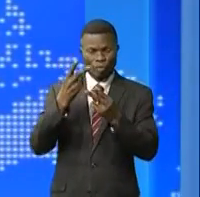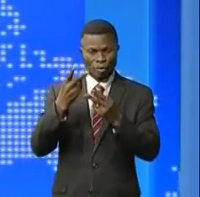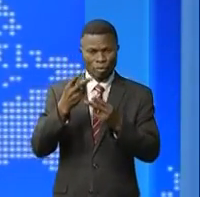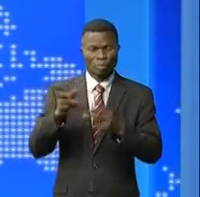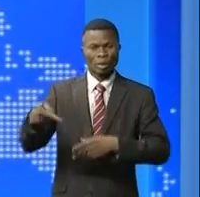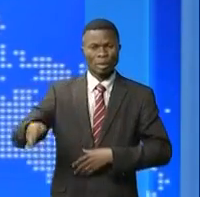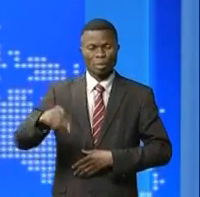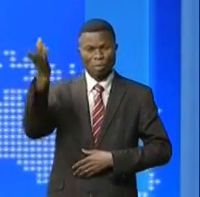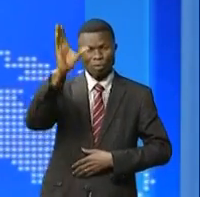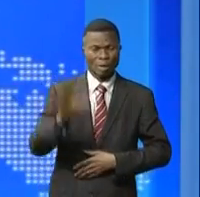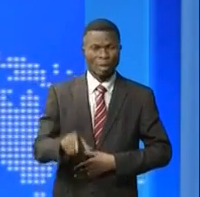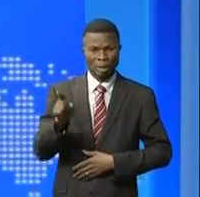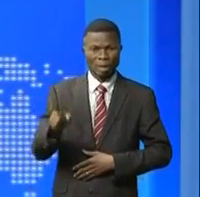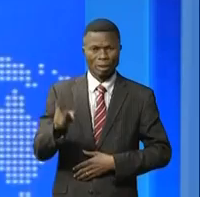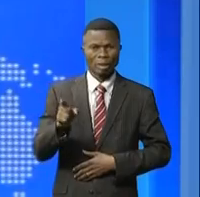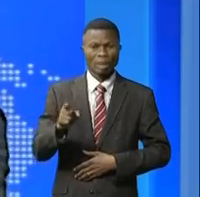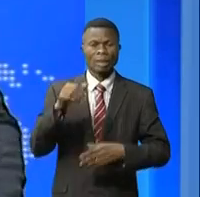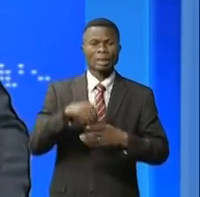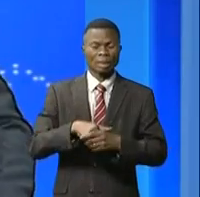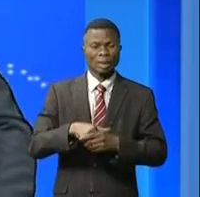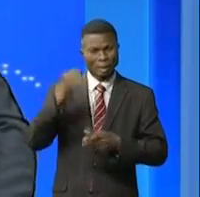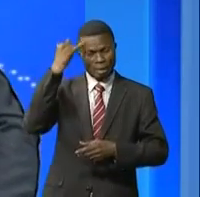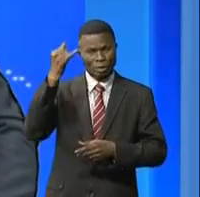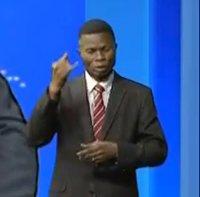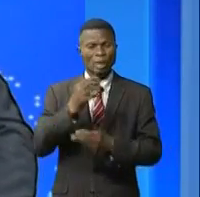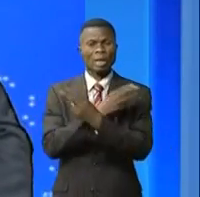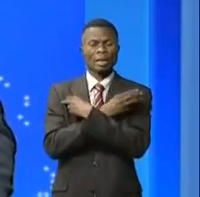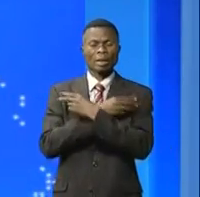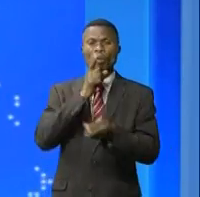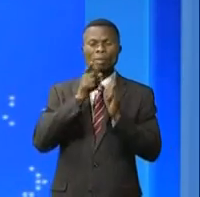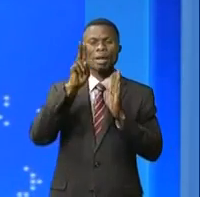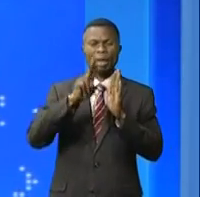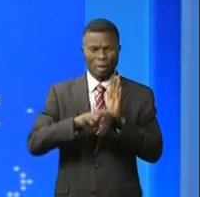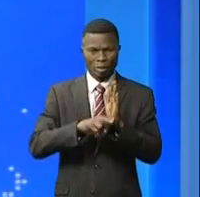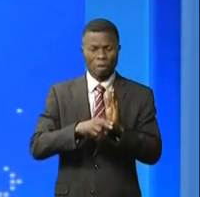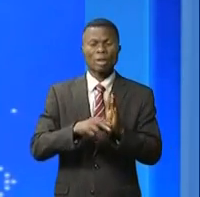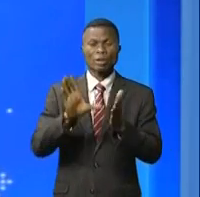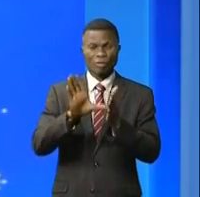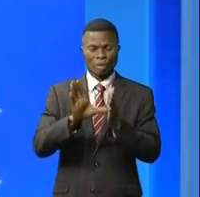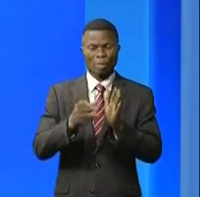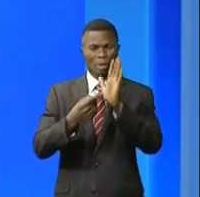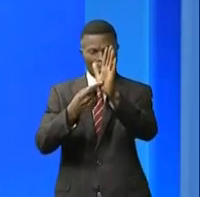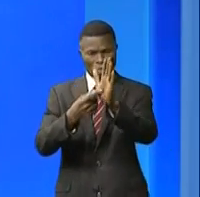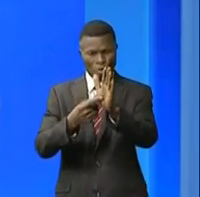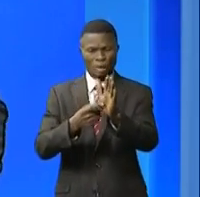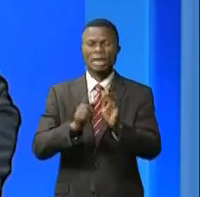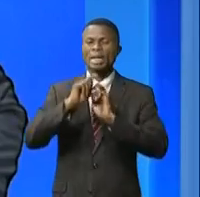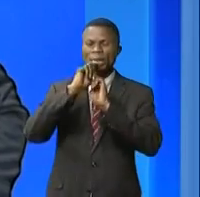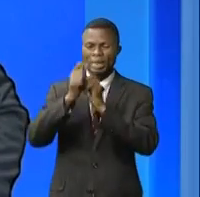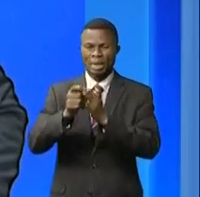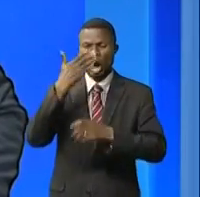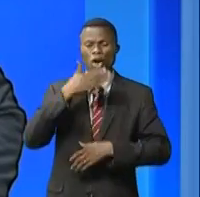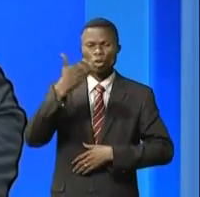la province du Congo central, dans le cadre de ses vacances parlementaires. Revoyons les temps forts de ce reportage